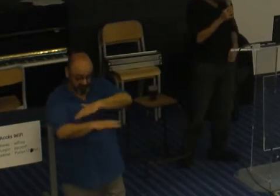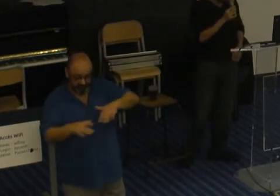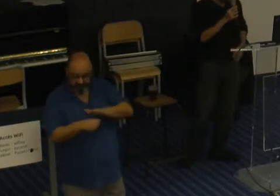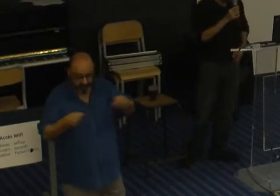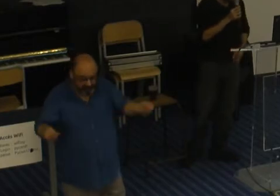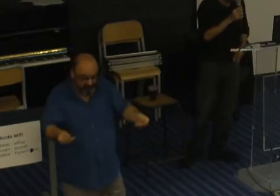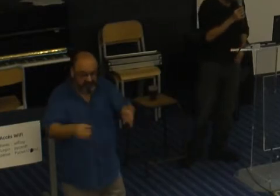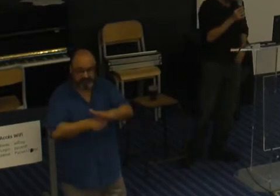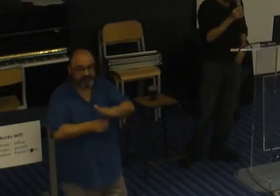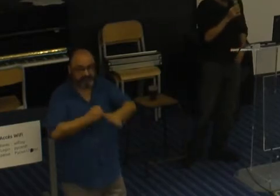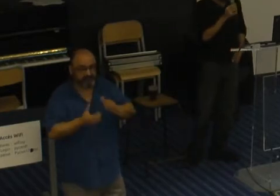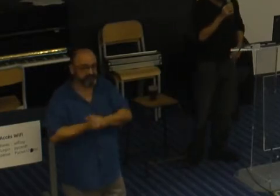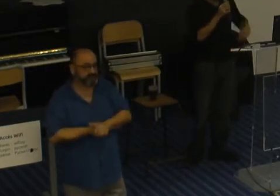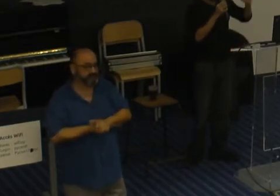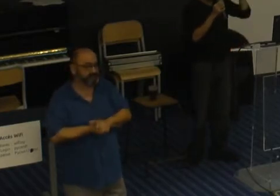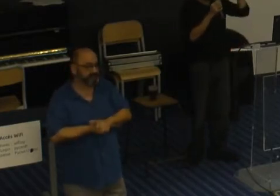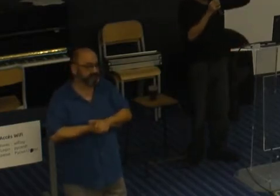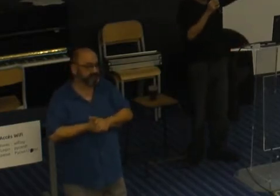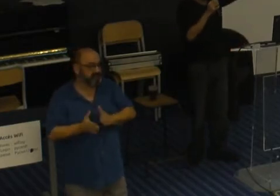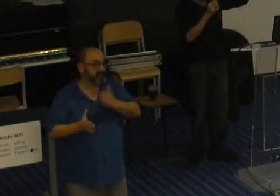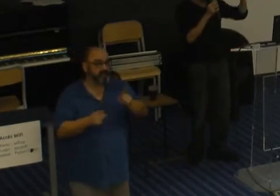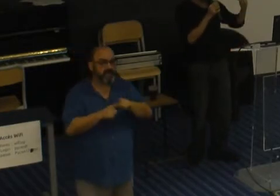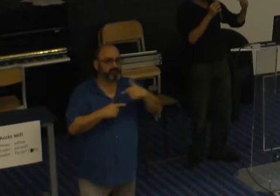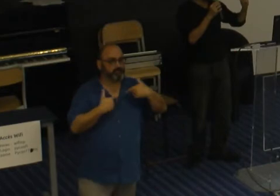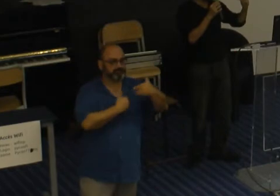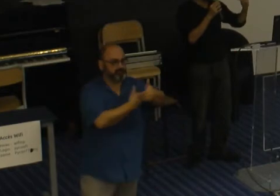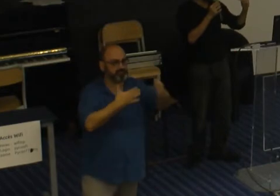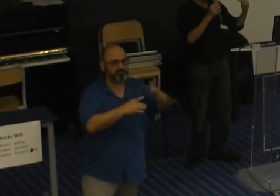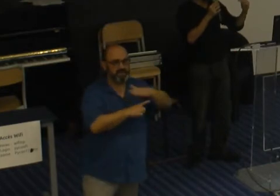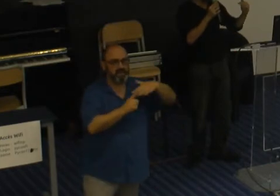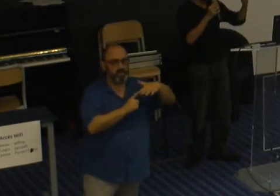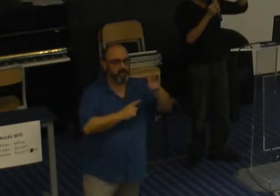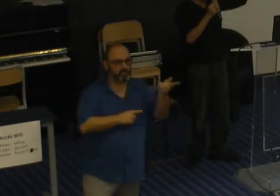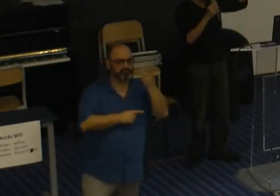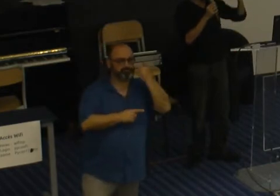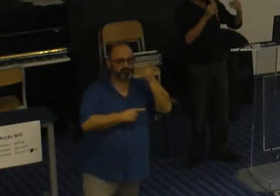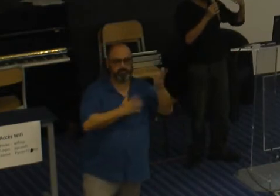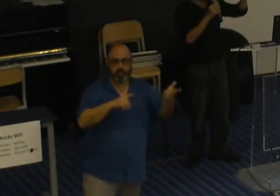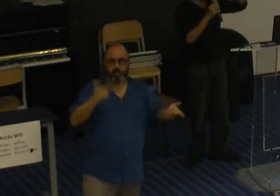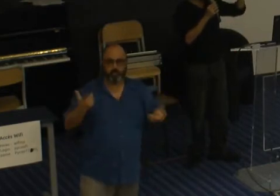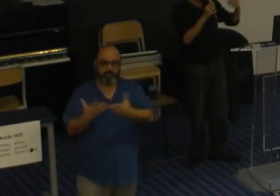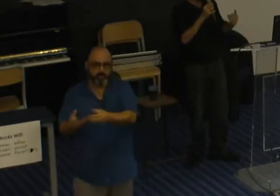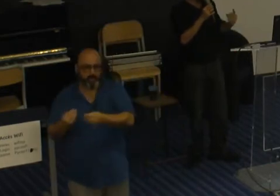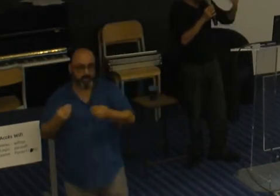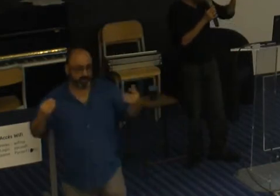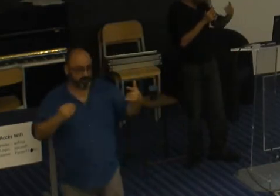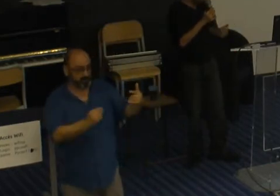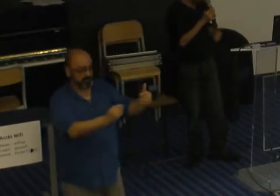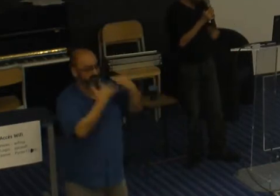Et puis, pareil, si on vient d'un milieu aisé, d'un milieu populaire, ça va influer dans notre vision des choses.